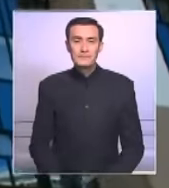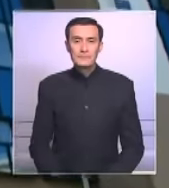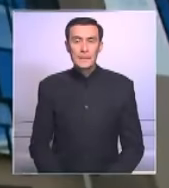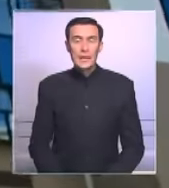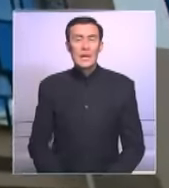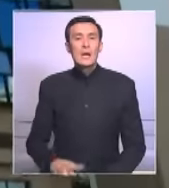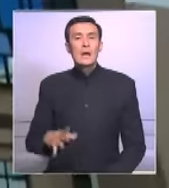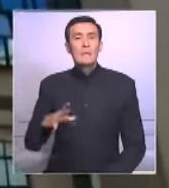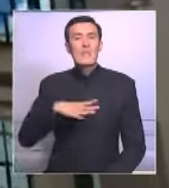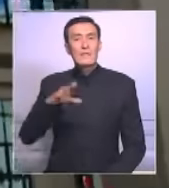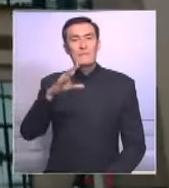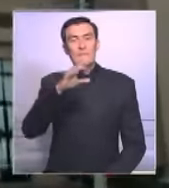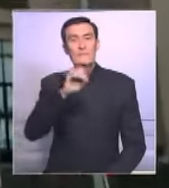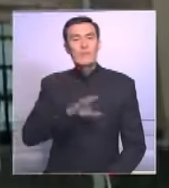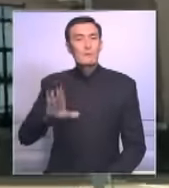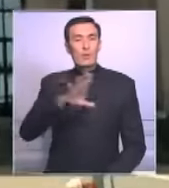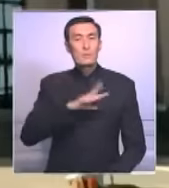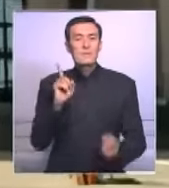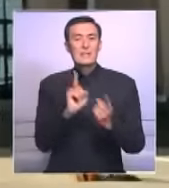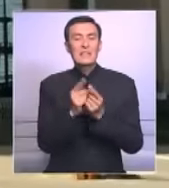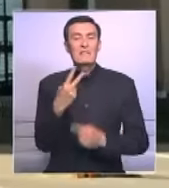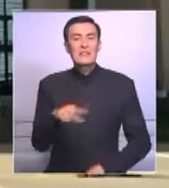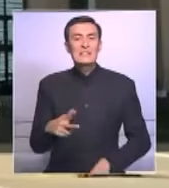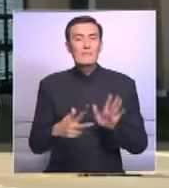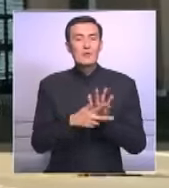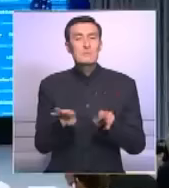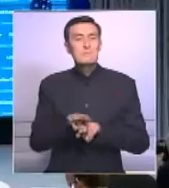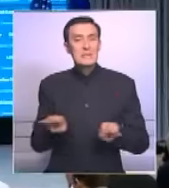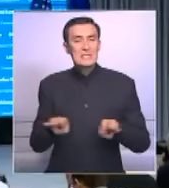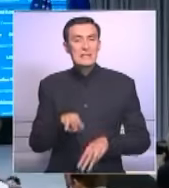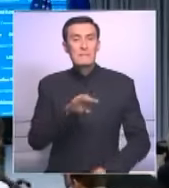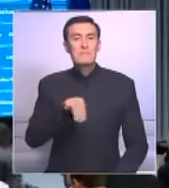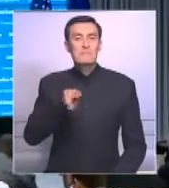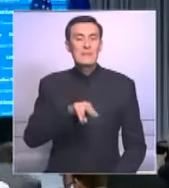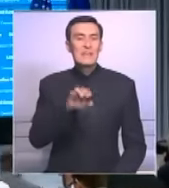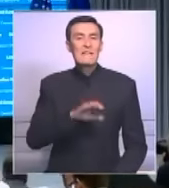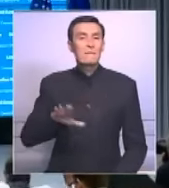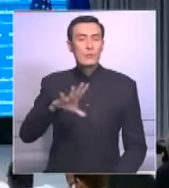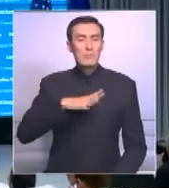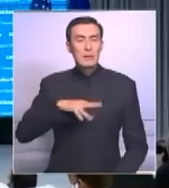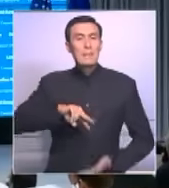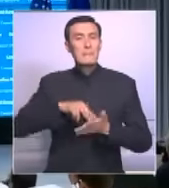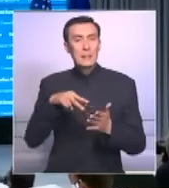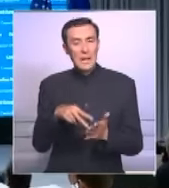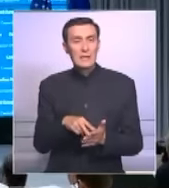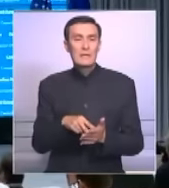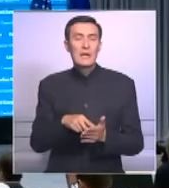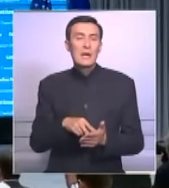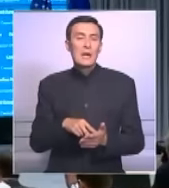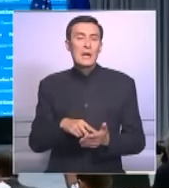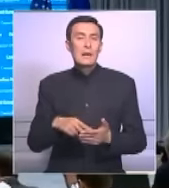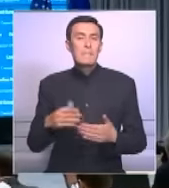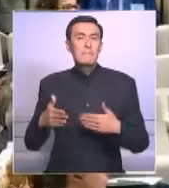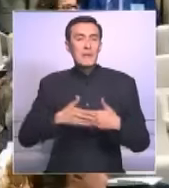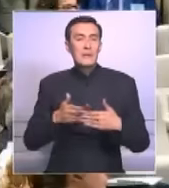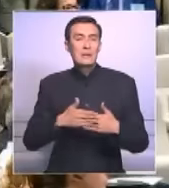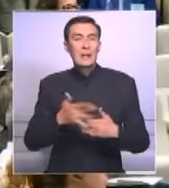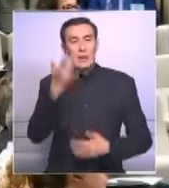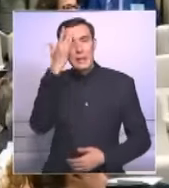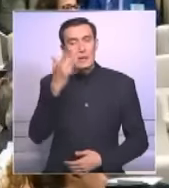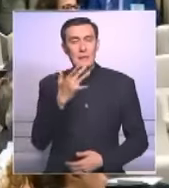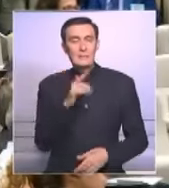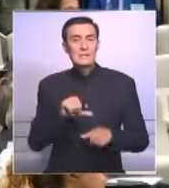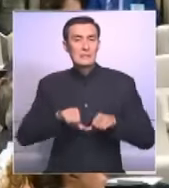Накануне в Брюсселе встретились 28 министров иностранных дел стран Евросоюза. Это было плановое, последнее перед летними каникулами